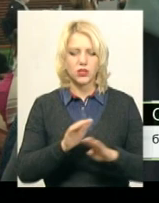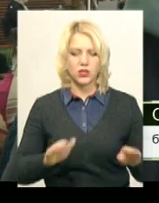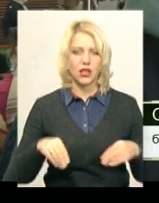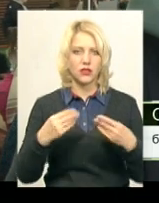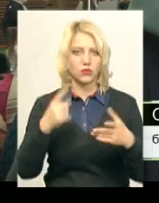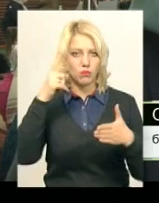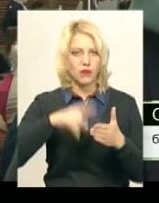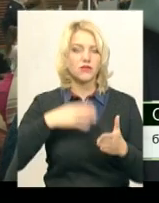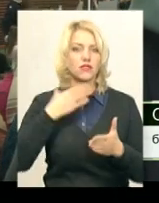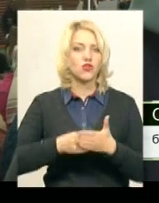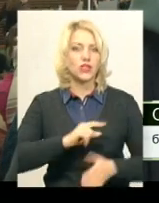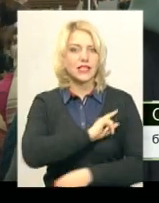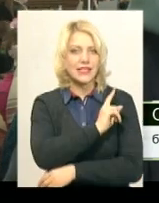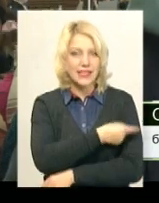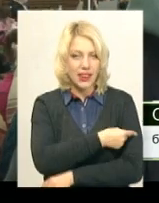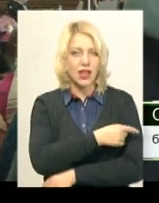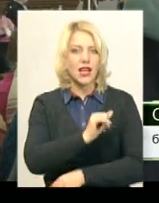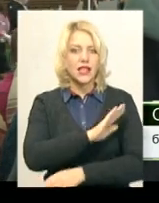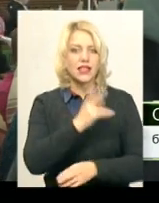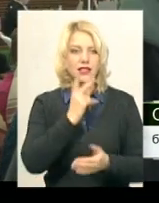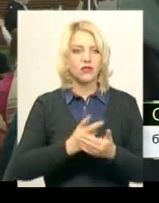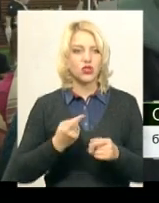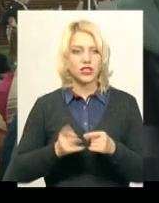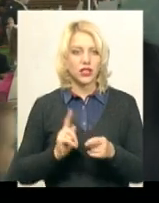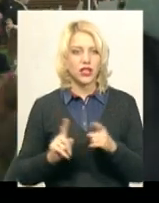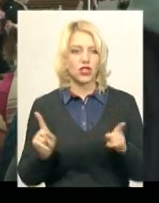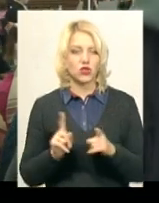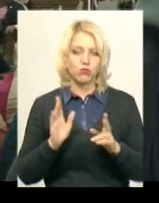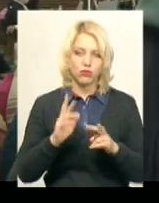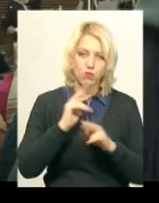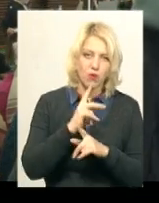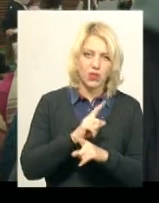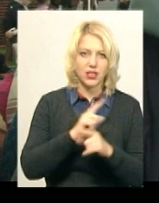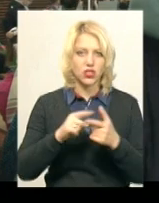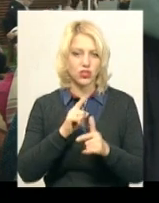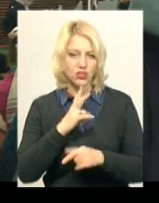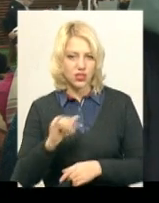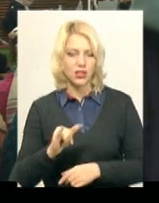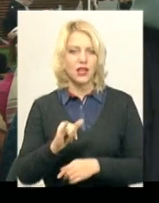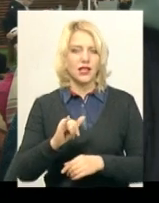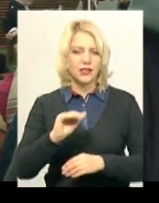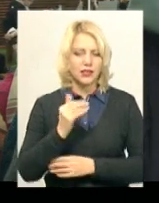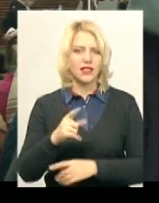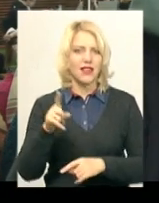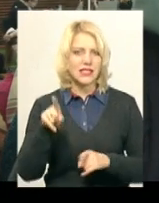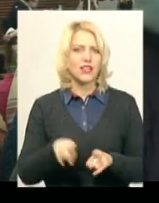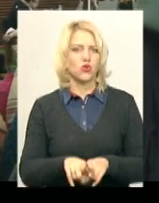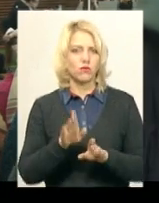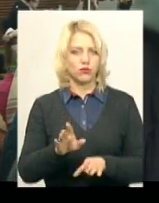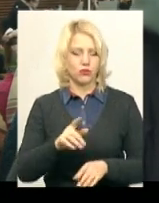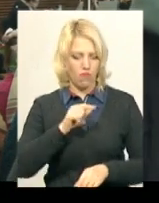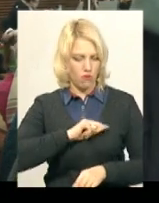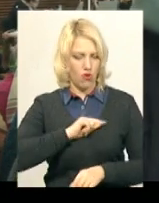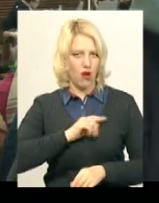впевненість в своїх силах, не дивляшись на те, що будуть якісь помилки. Ще ні, все рівно дитина вже морально